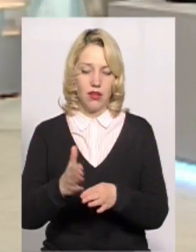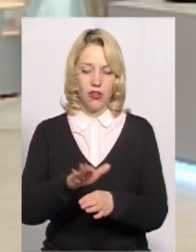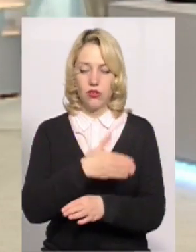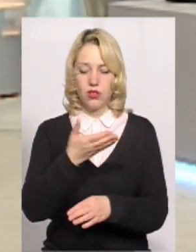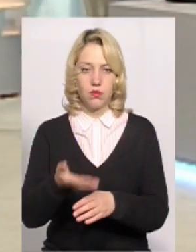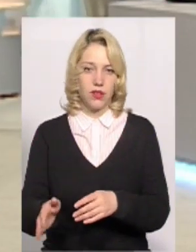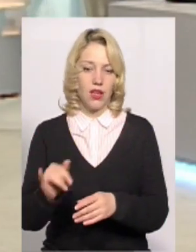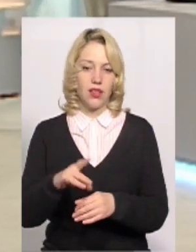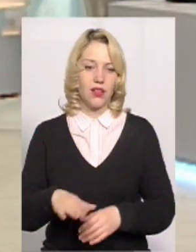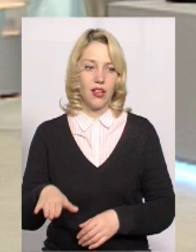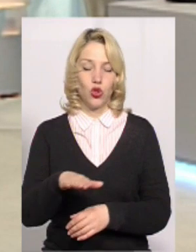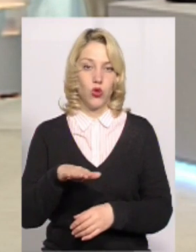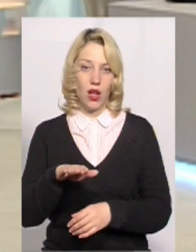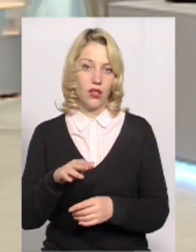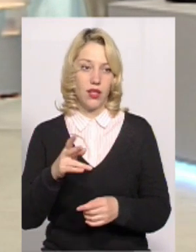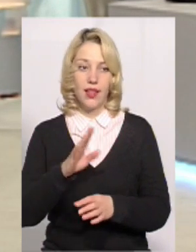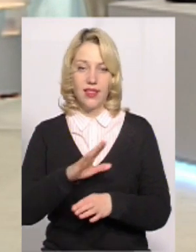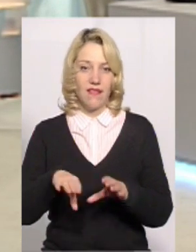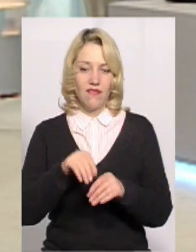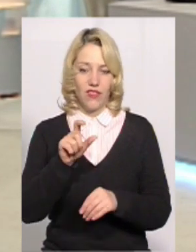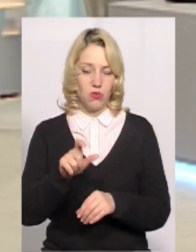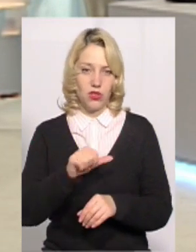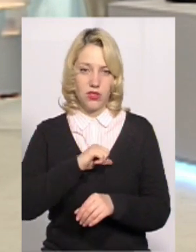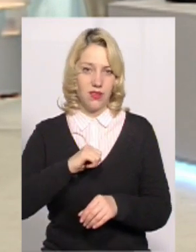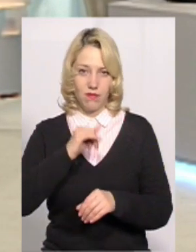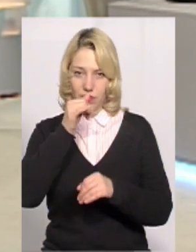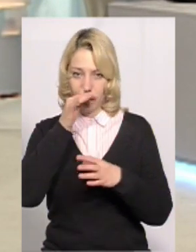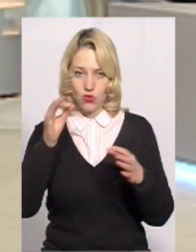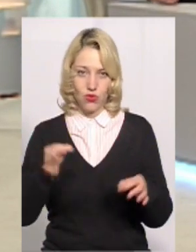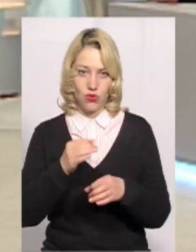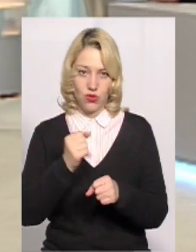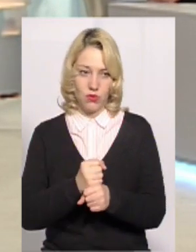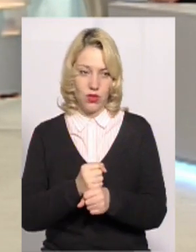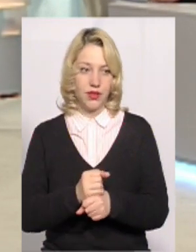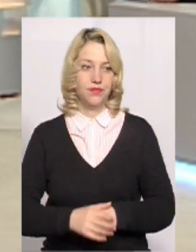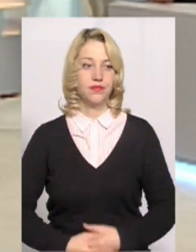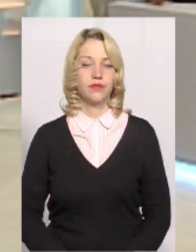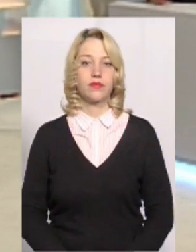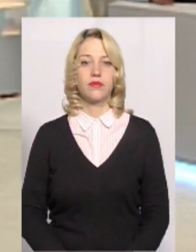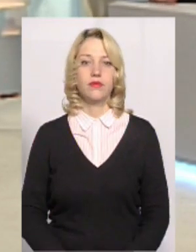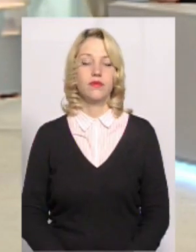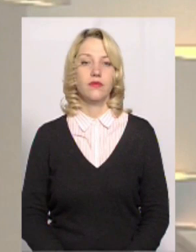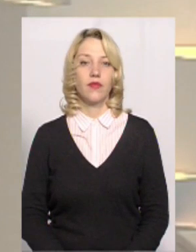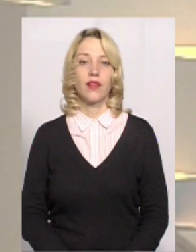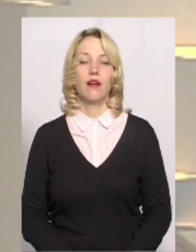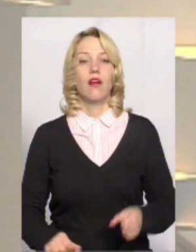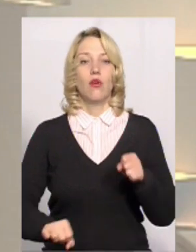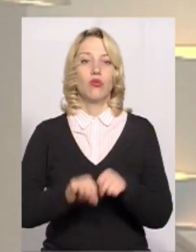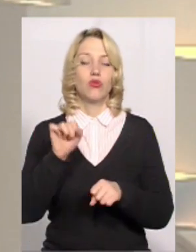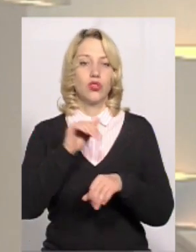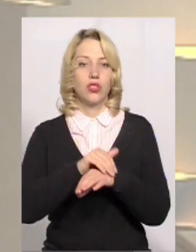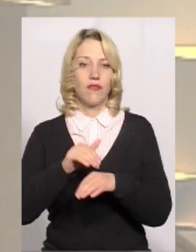і територіальні округи не виборець визначають. впливає. Порушення